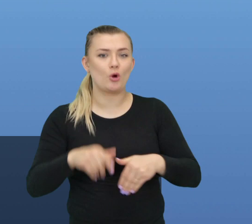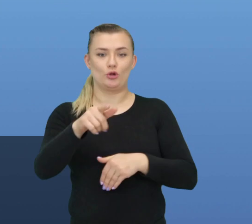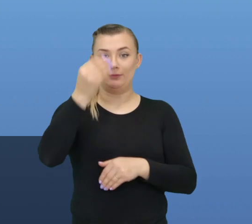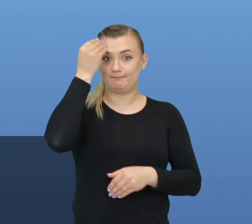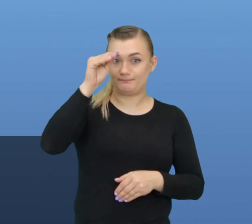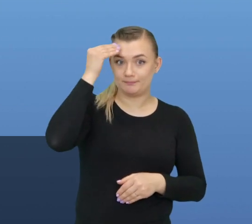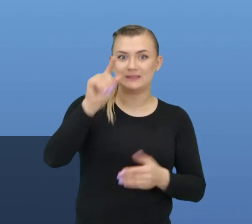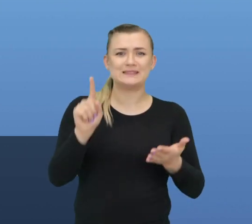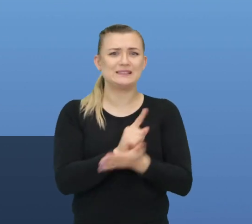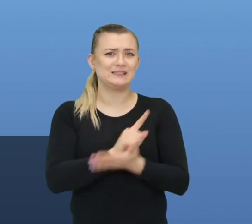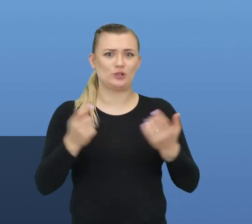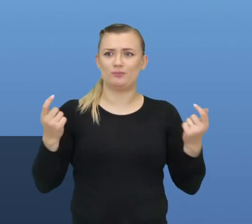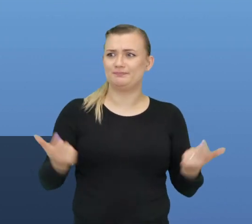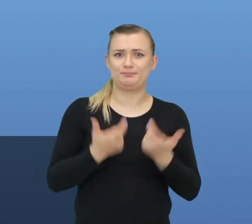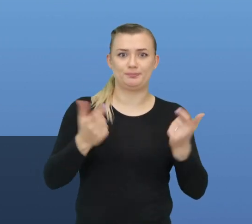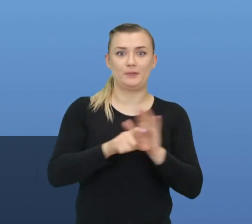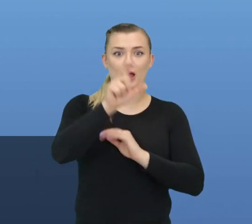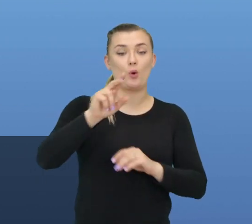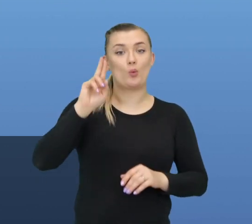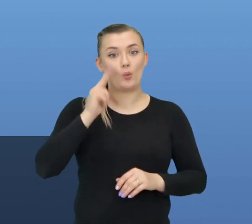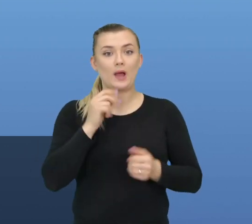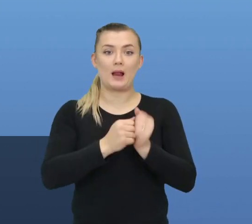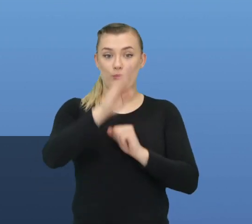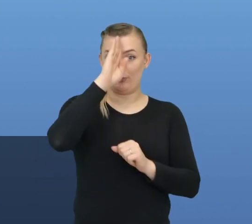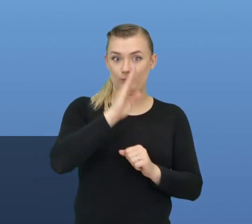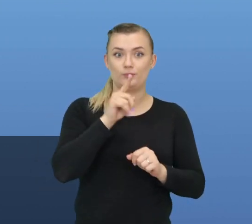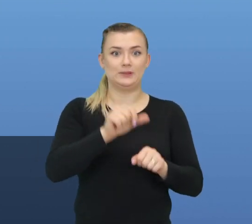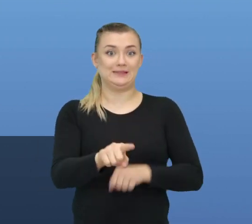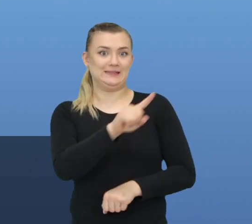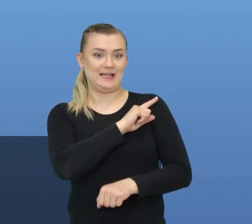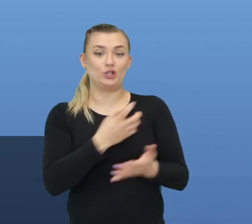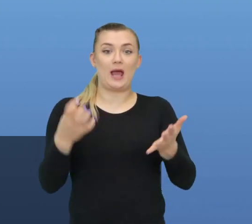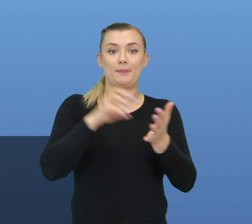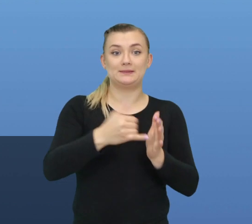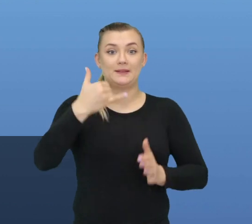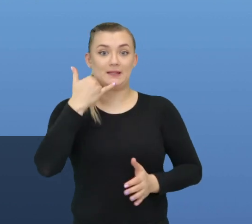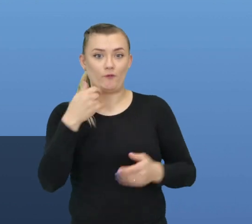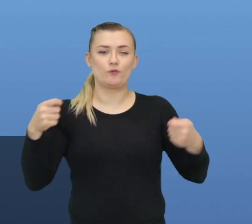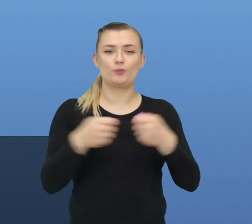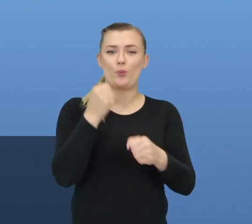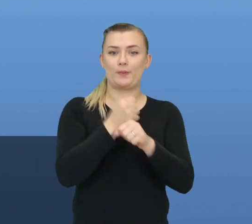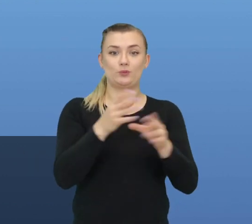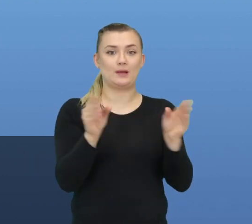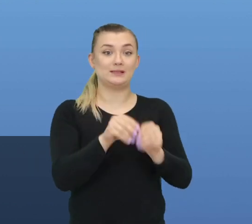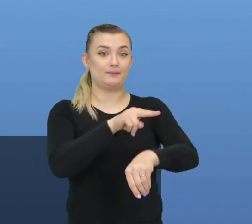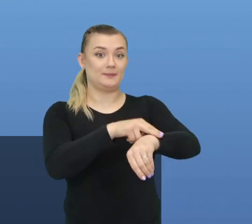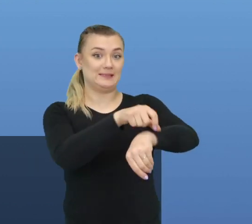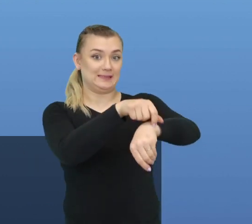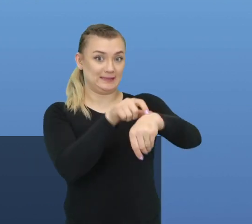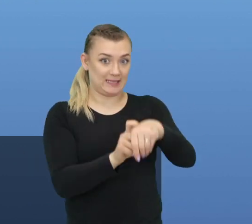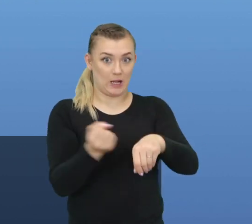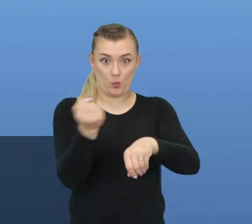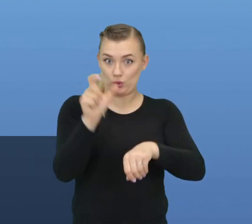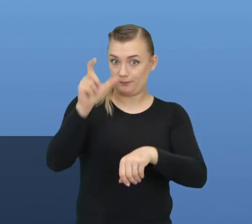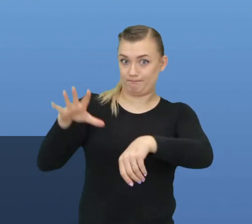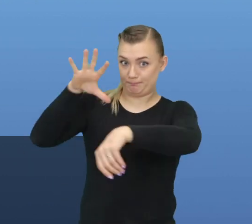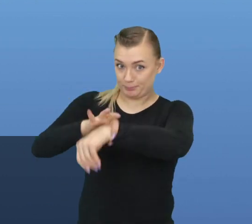które umożliwia powiadomienie o zagrożeniu osób głuchych i niedosłyszących. Strażnik to aplikacja mobilna współpracująca z telefonami i opaskami,